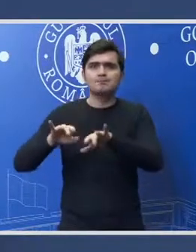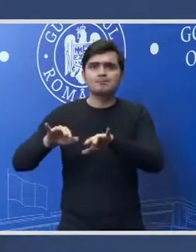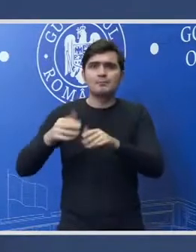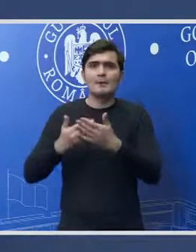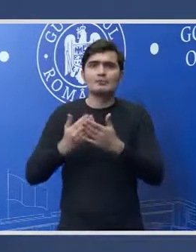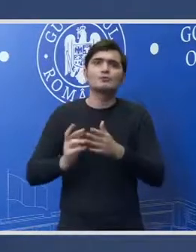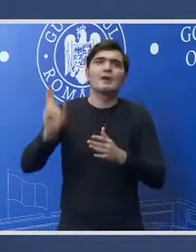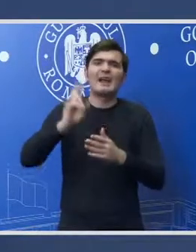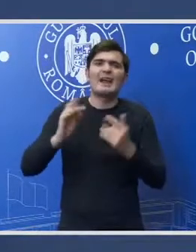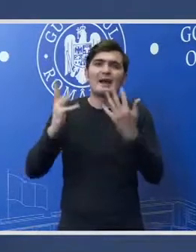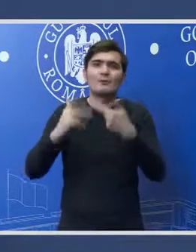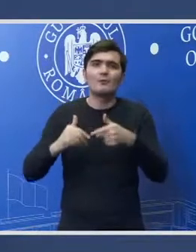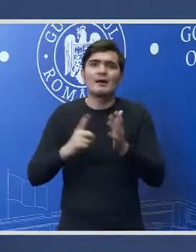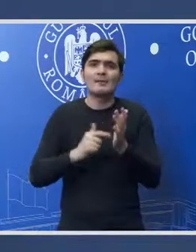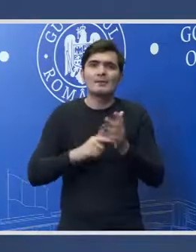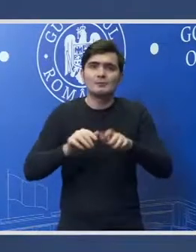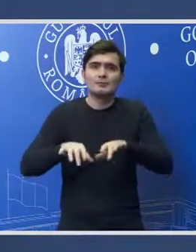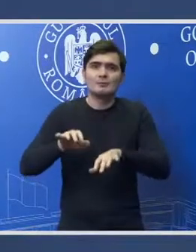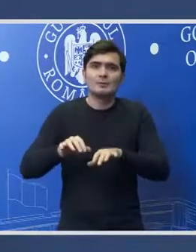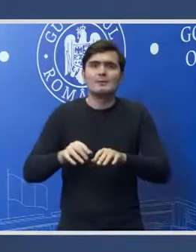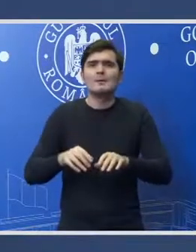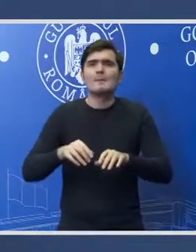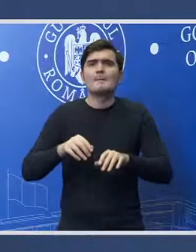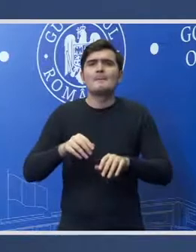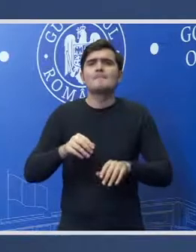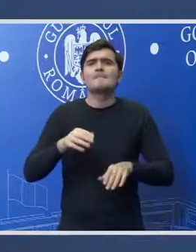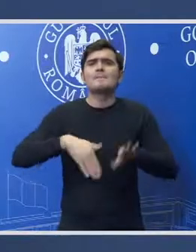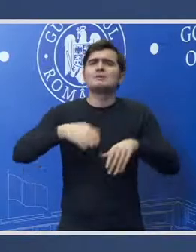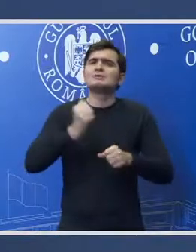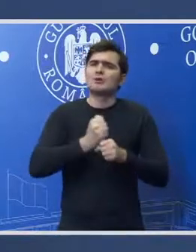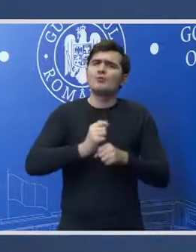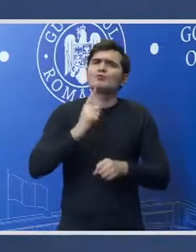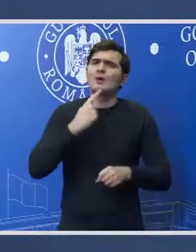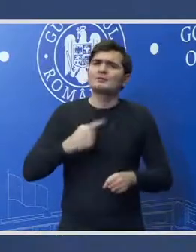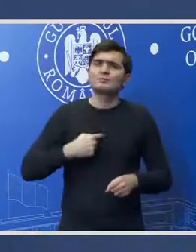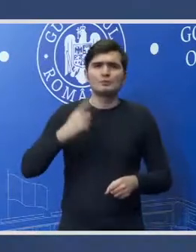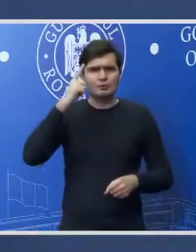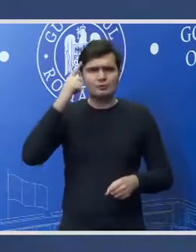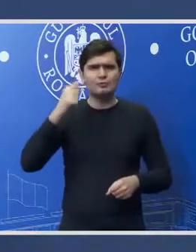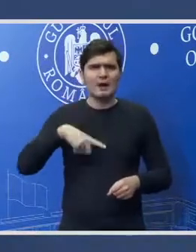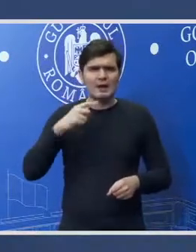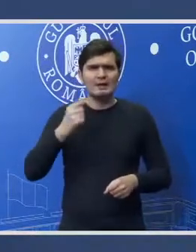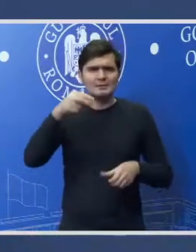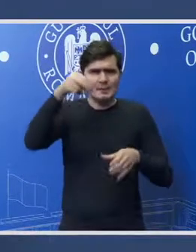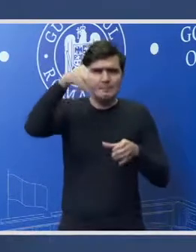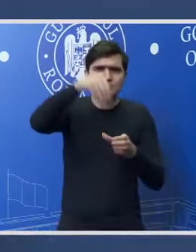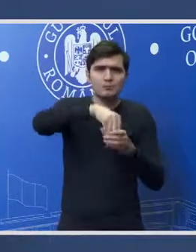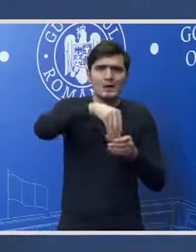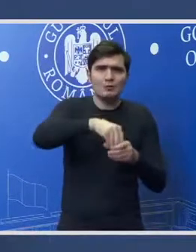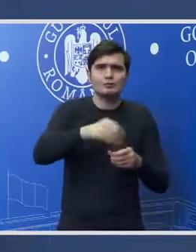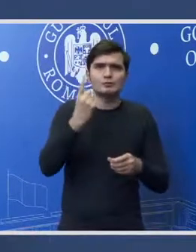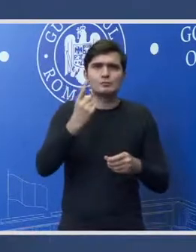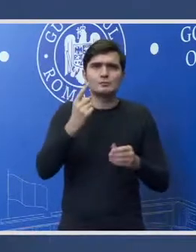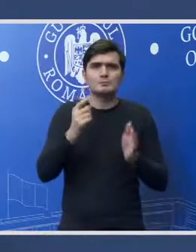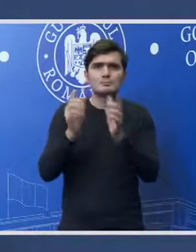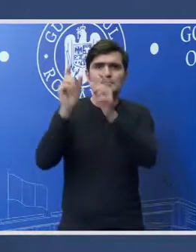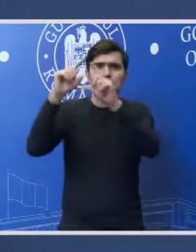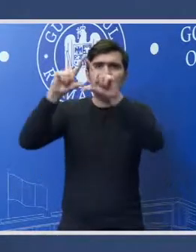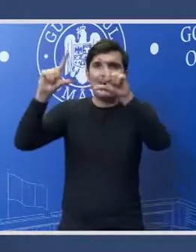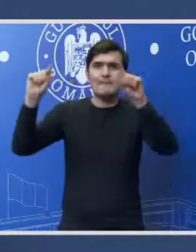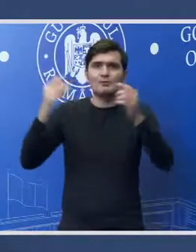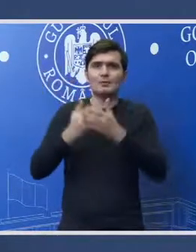acest moment? Ministerul Muncii poate să ne confirmă dar știu că în PNRR este inclus un întreg capitol de